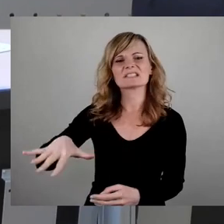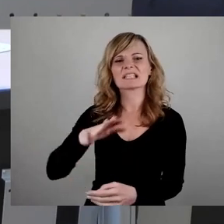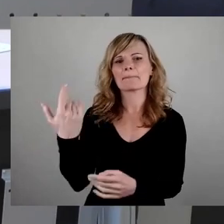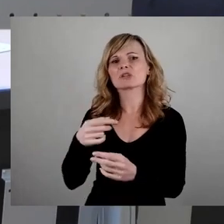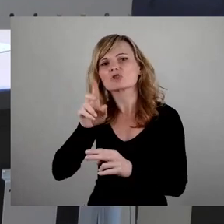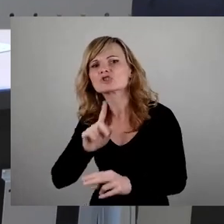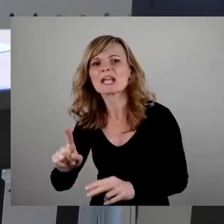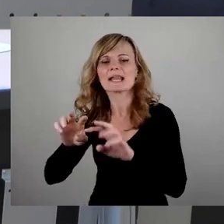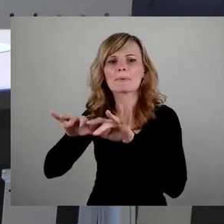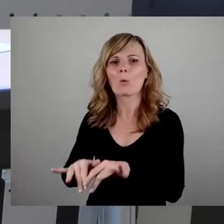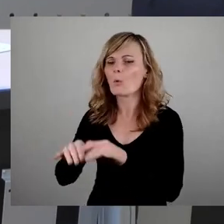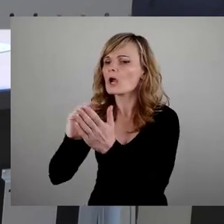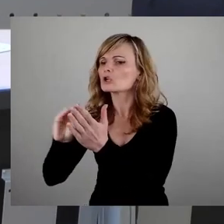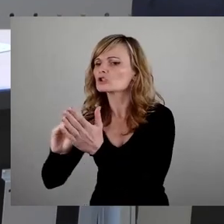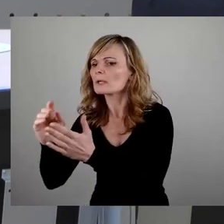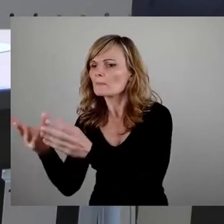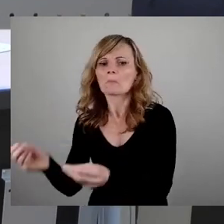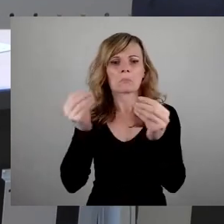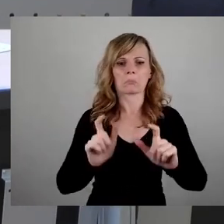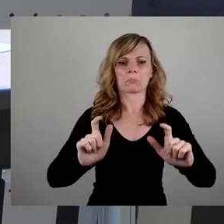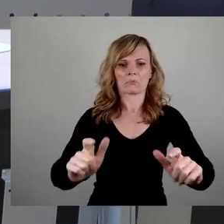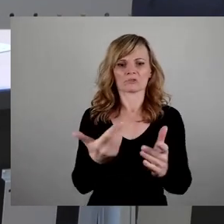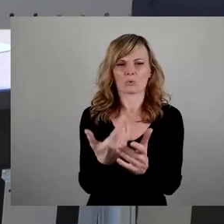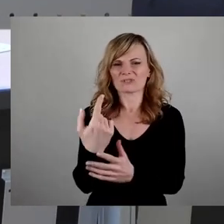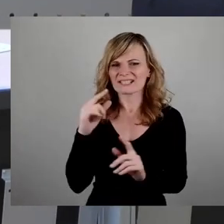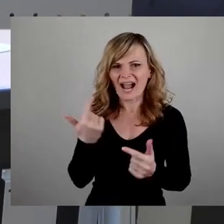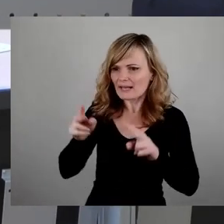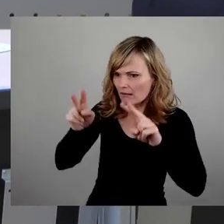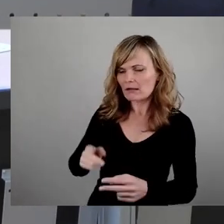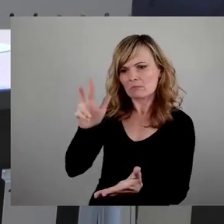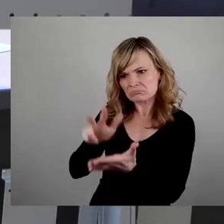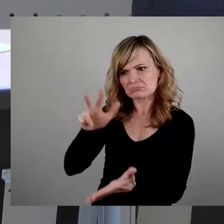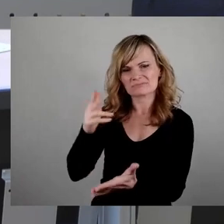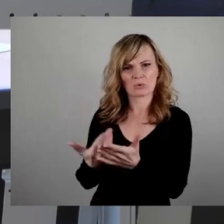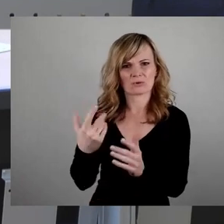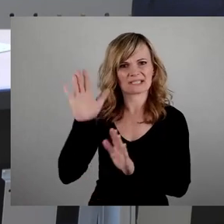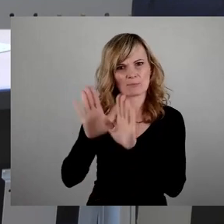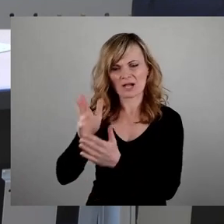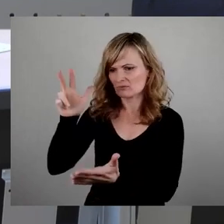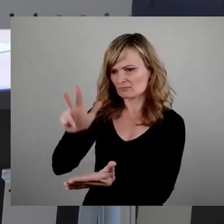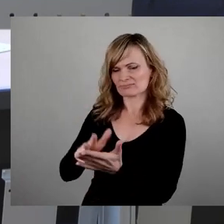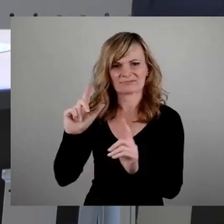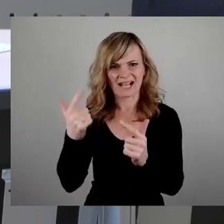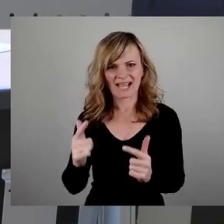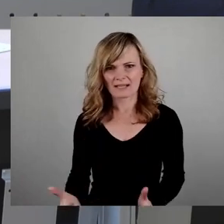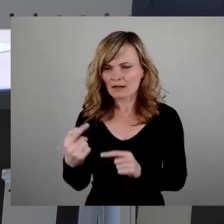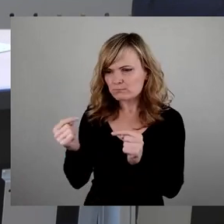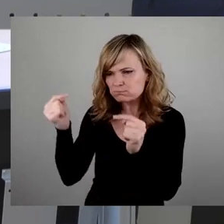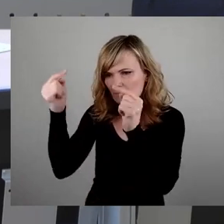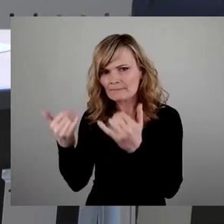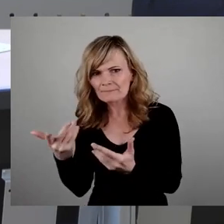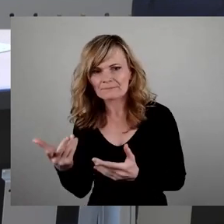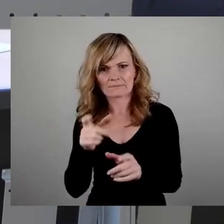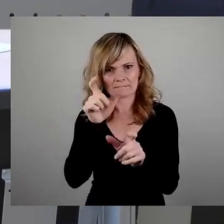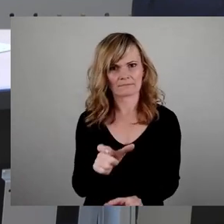Bürostübchen geschrieben worden und keiner hat ihn irgendwo abgesegnet und demokratisch abgesegnet. Da hat niemand drum gerungen, der jetzt auf der Stehle steht.